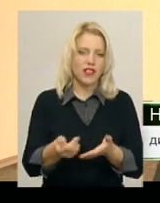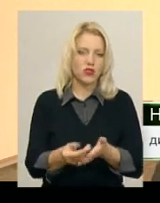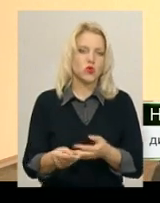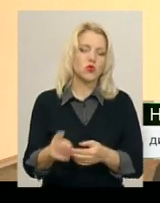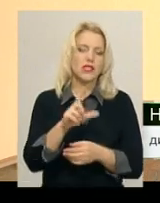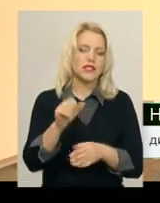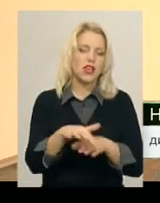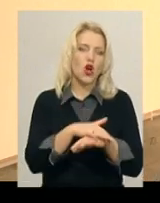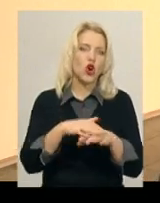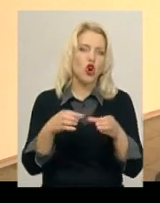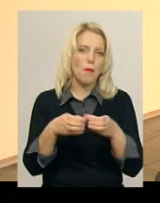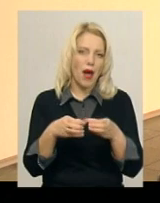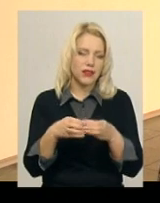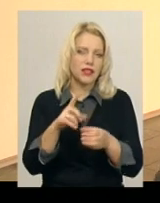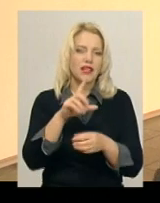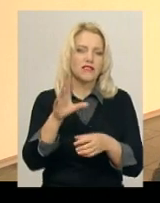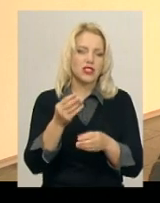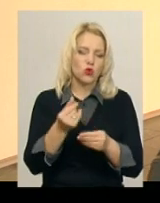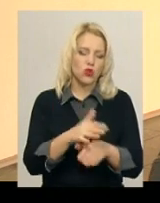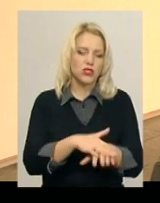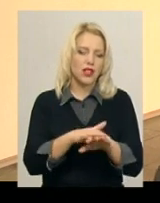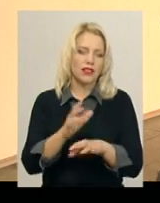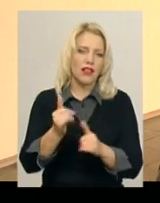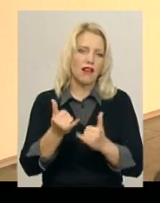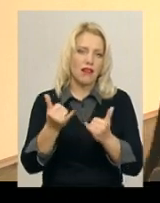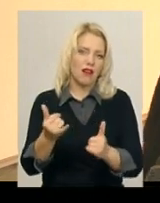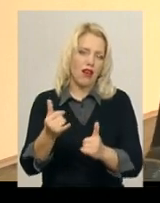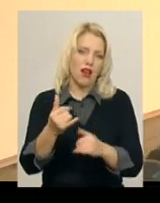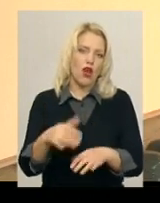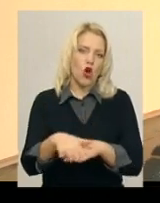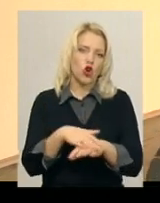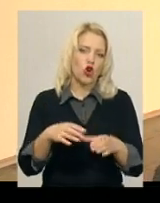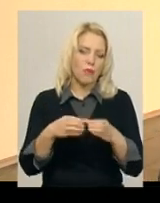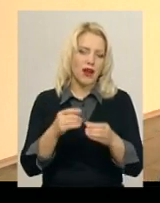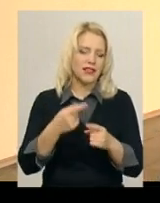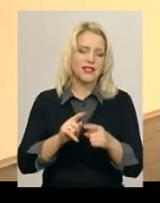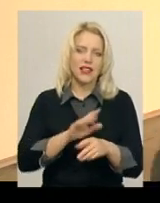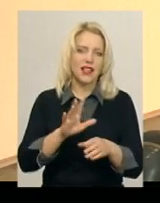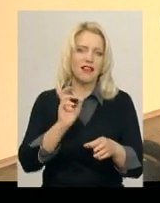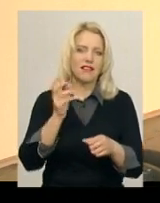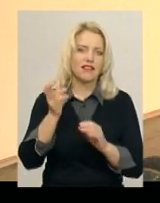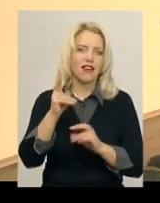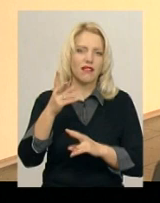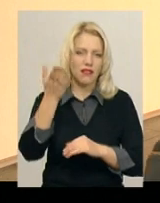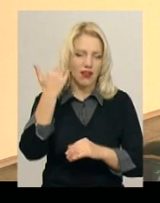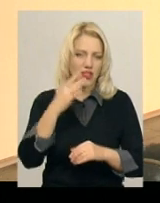всі йдуть гроші на громаду. Вони тепер не йдуть в адміністрацію так, як і йшли.